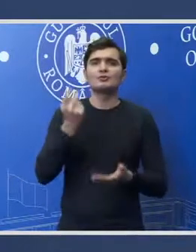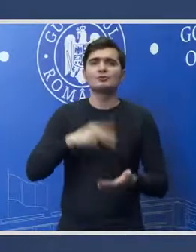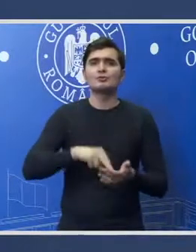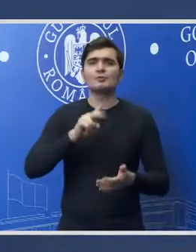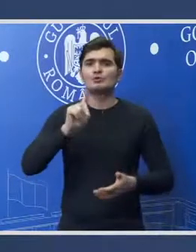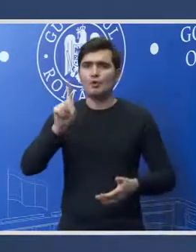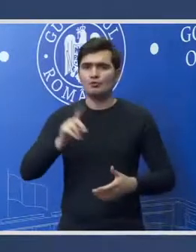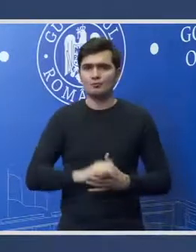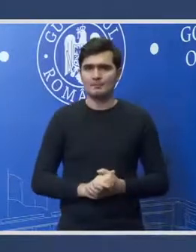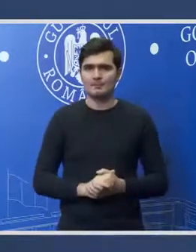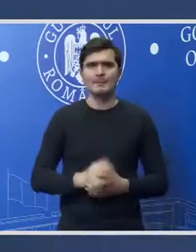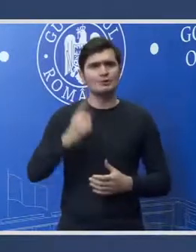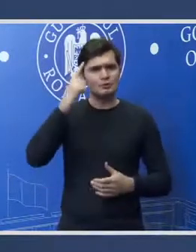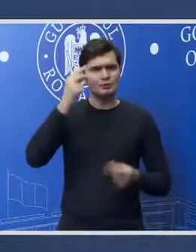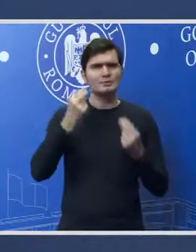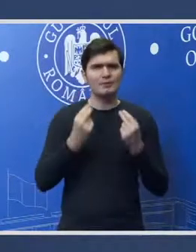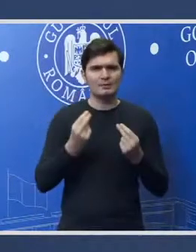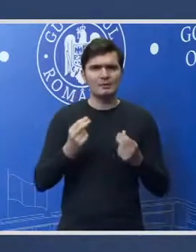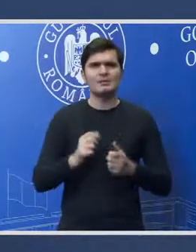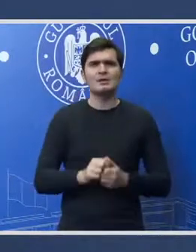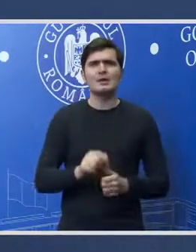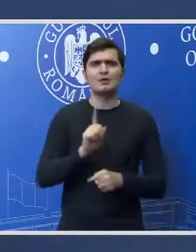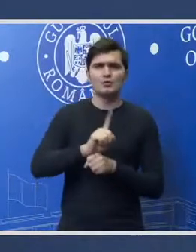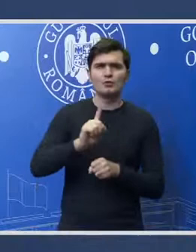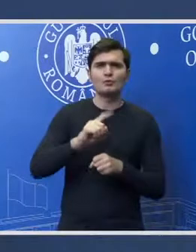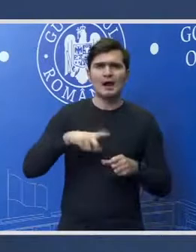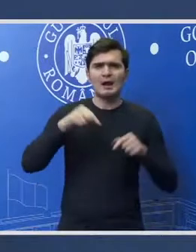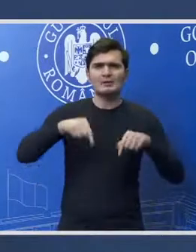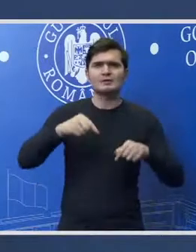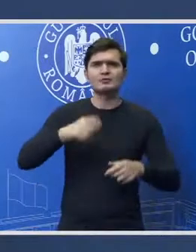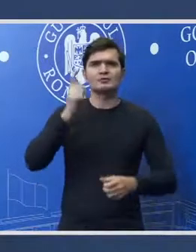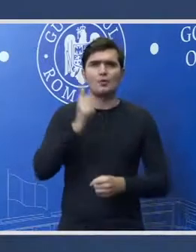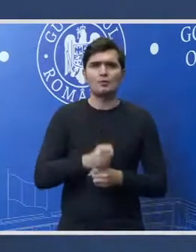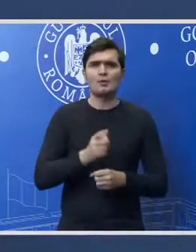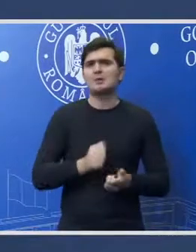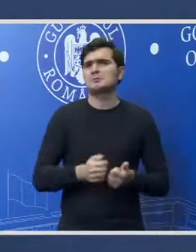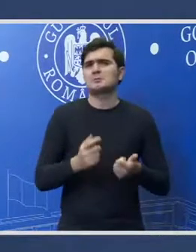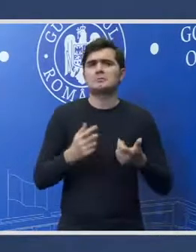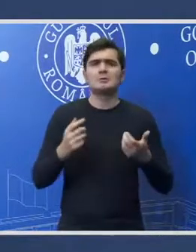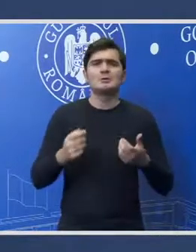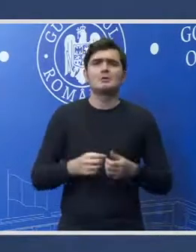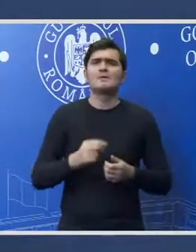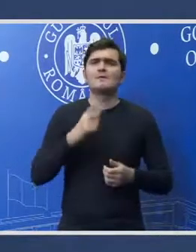Știți foarte bine lucrurile pe care fac parte în acestă ordonanță. Este vorba despre